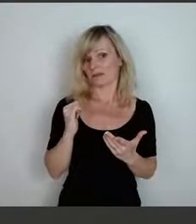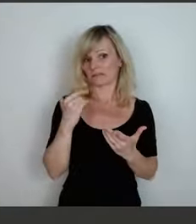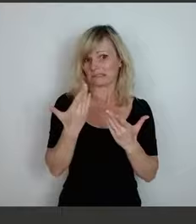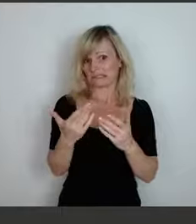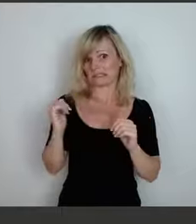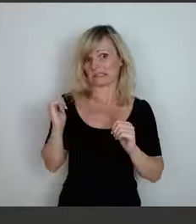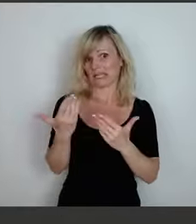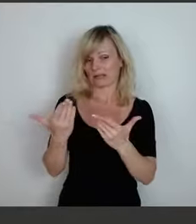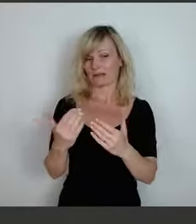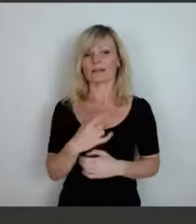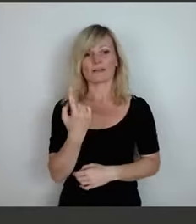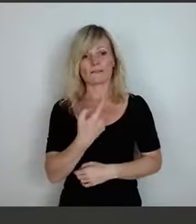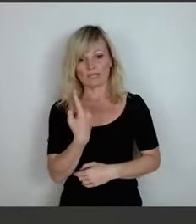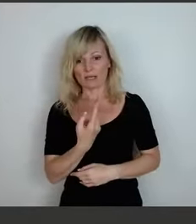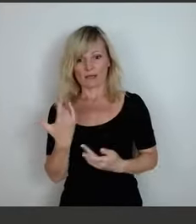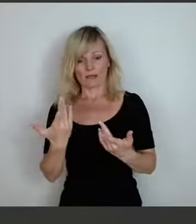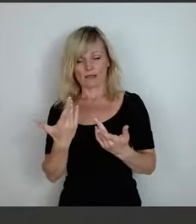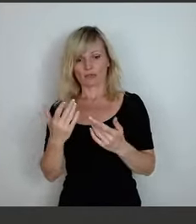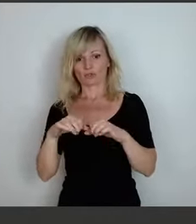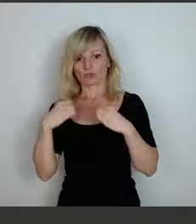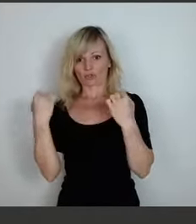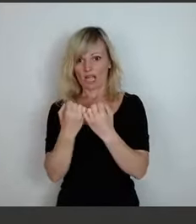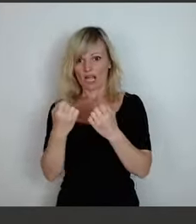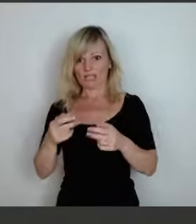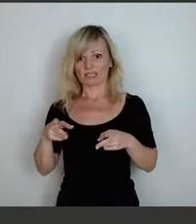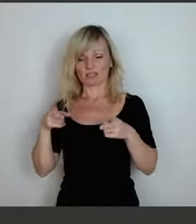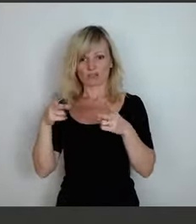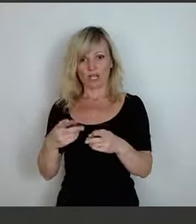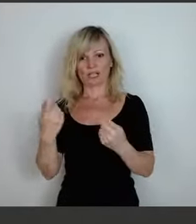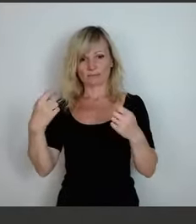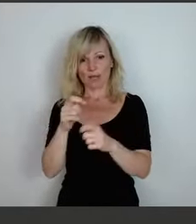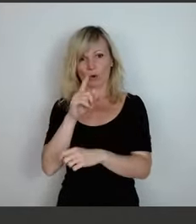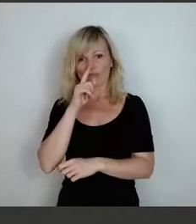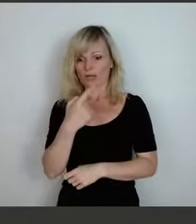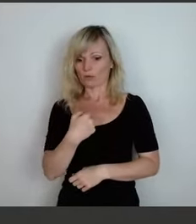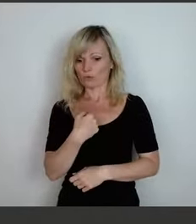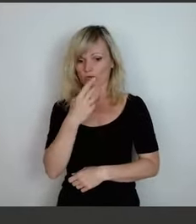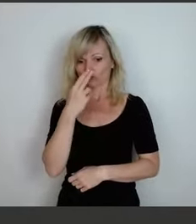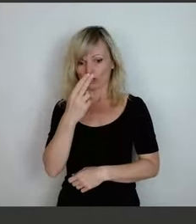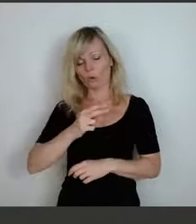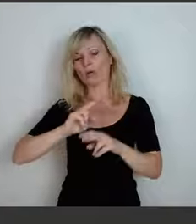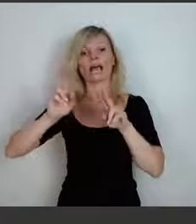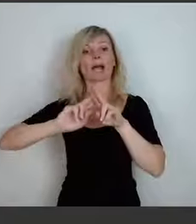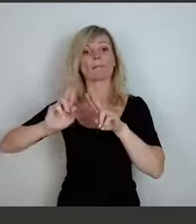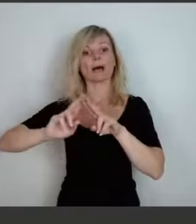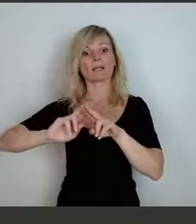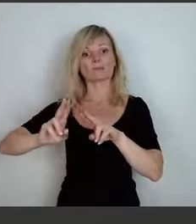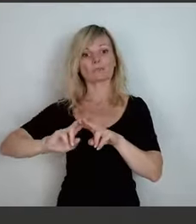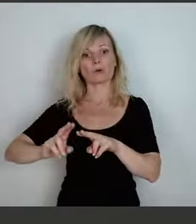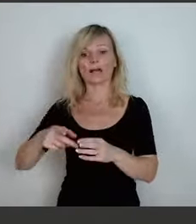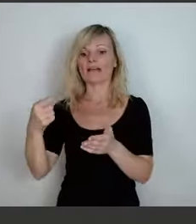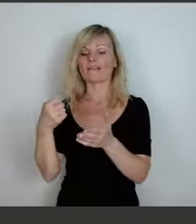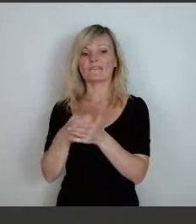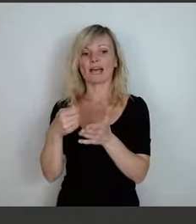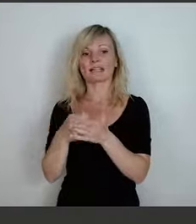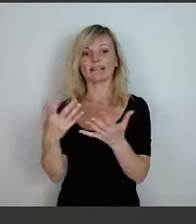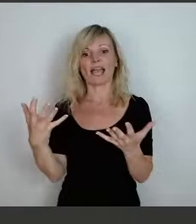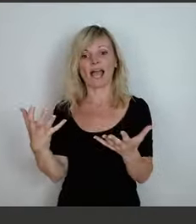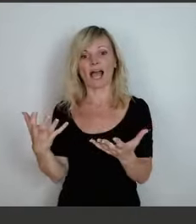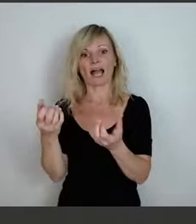des Staatsstraßenbaus nur für Reparaturen und Werterhaltung, also sprich irgendwelche